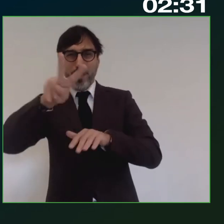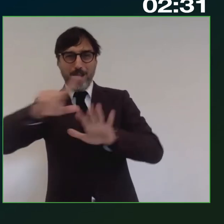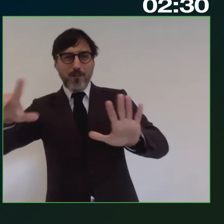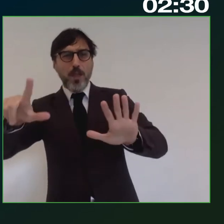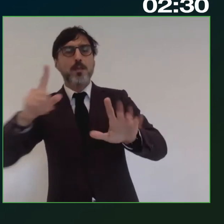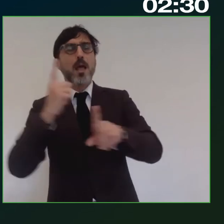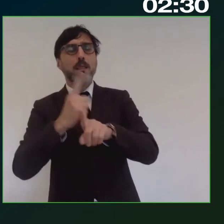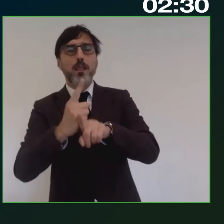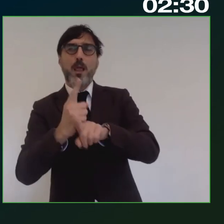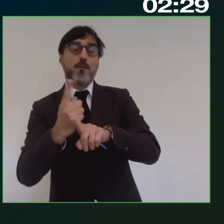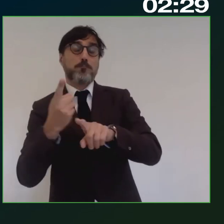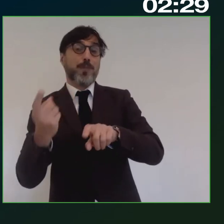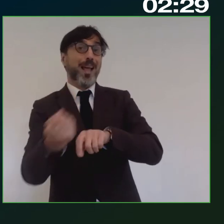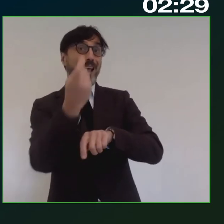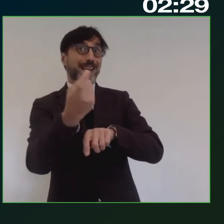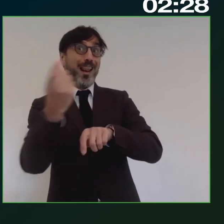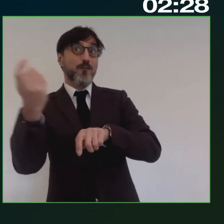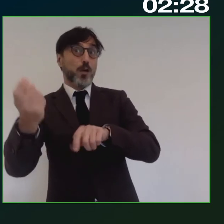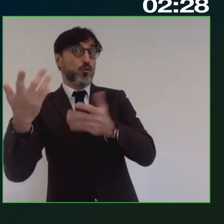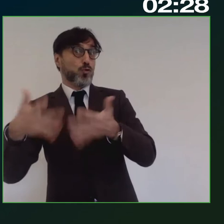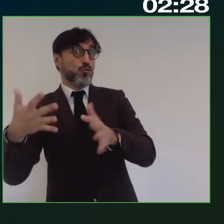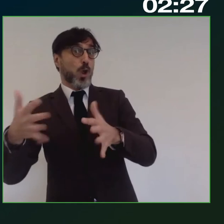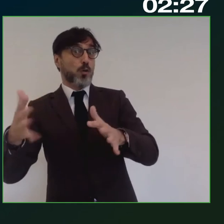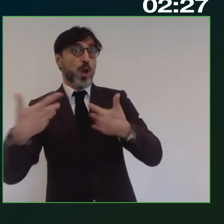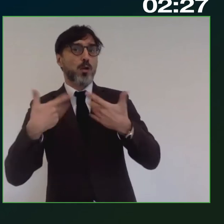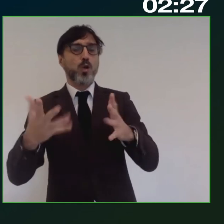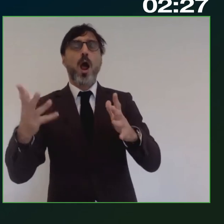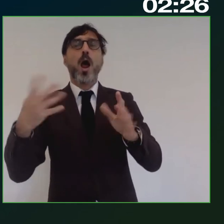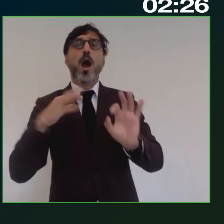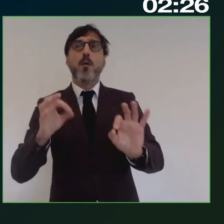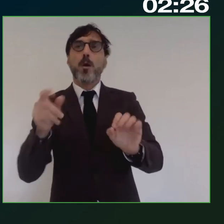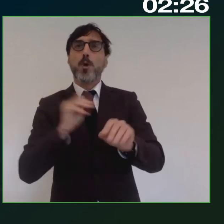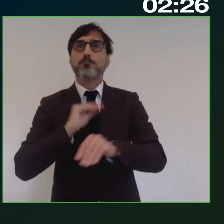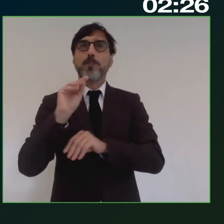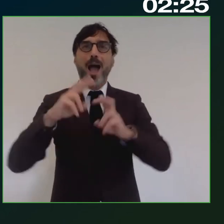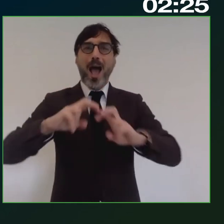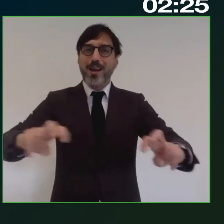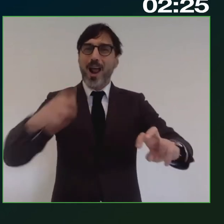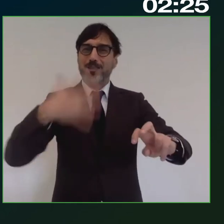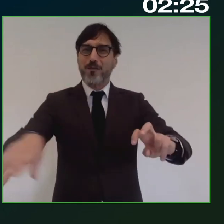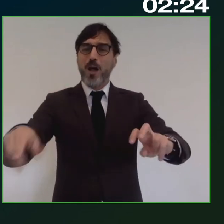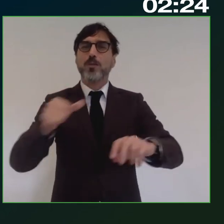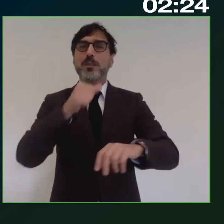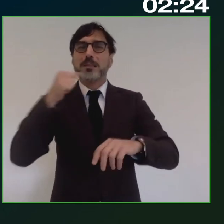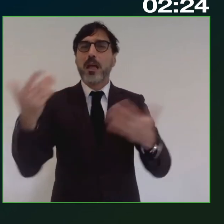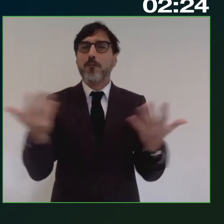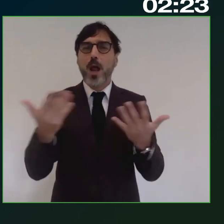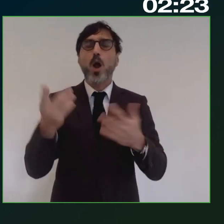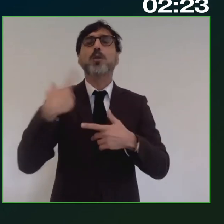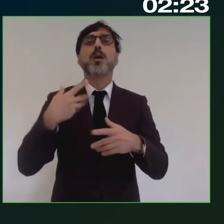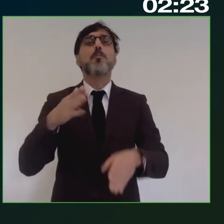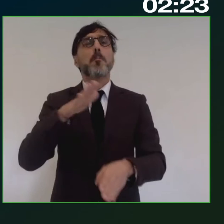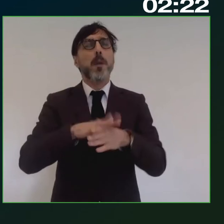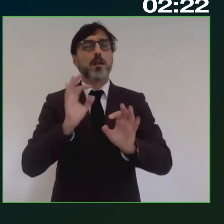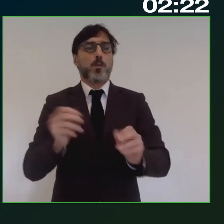delle rilevazioni che sono state, che sono venute fuori da quest'analisi dei fabbisogni e da lì possono partire i